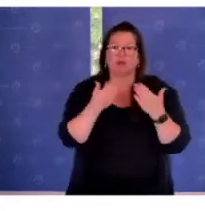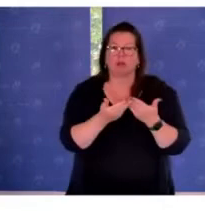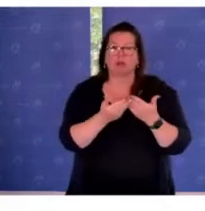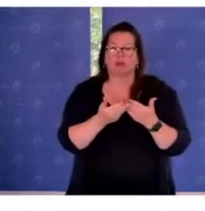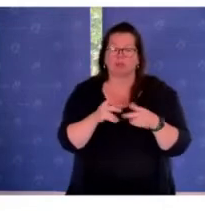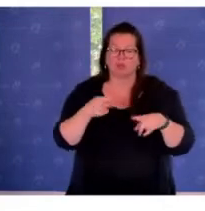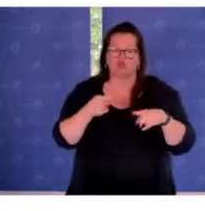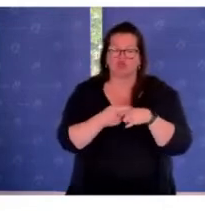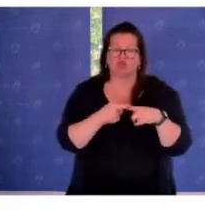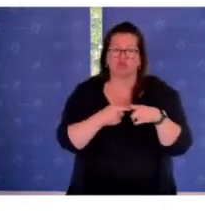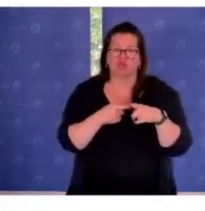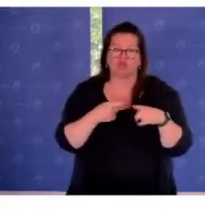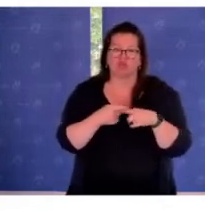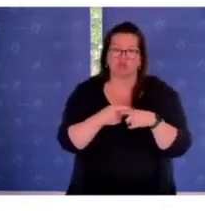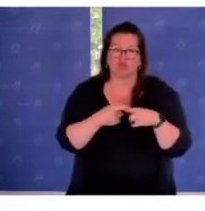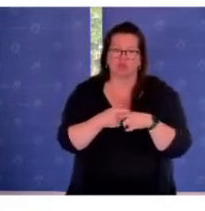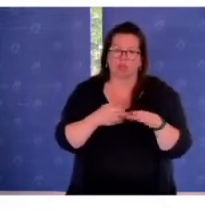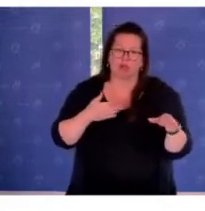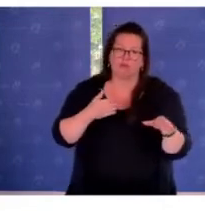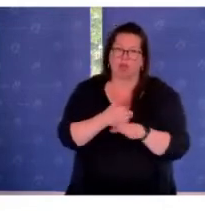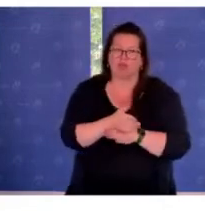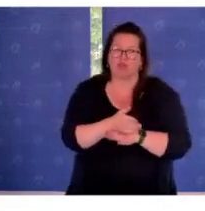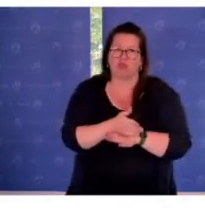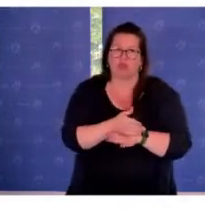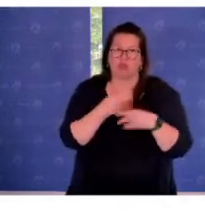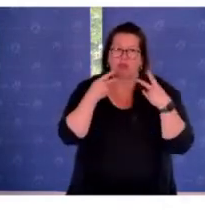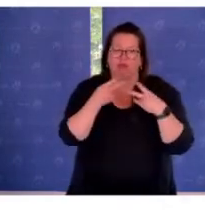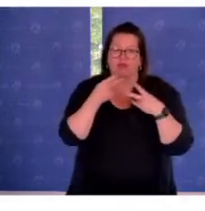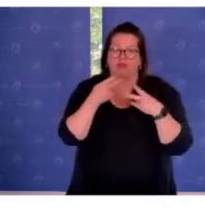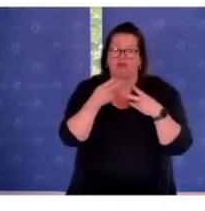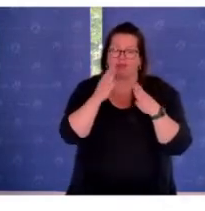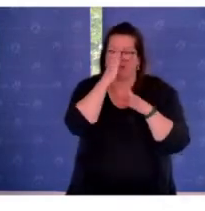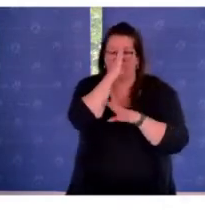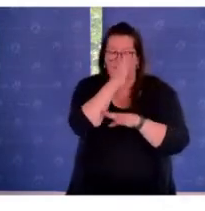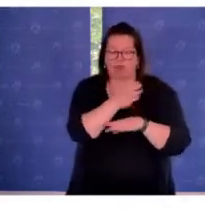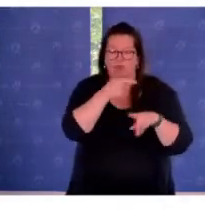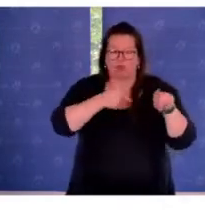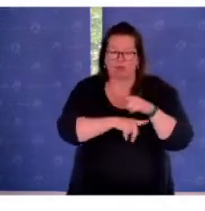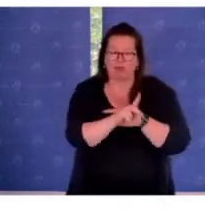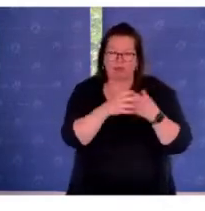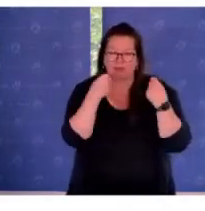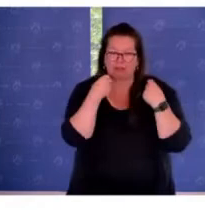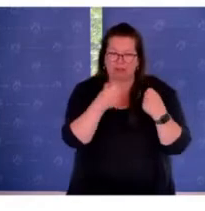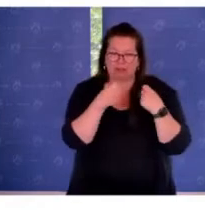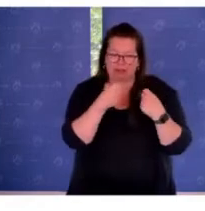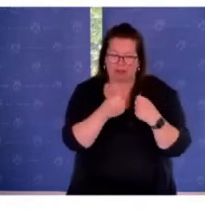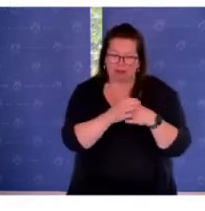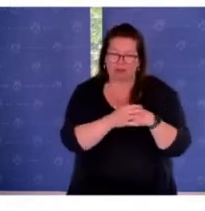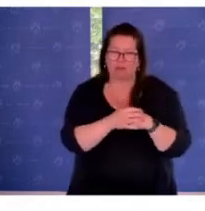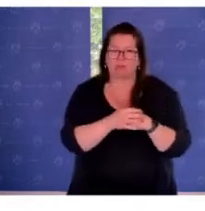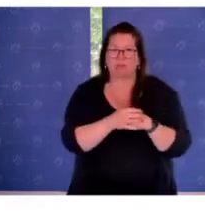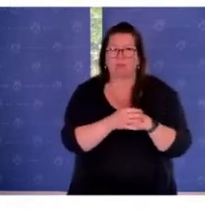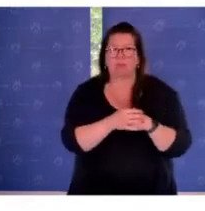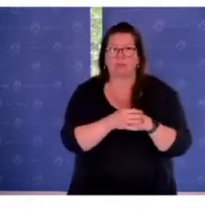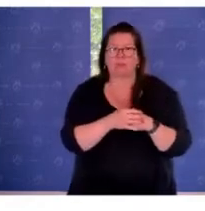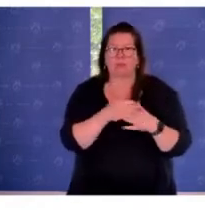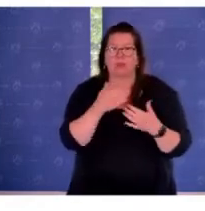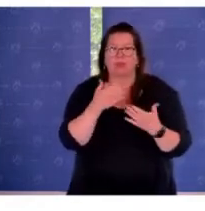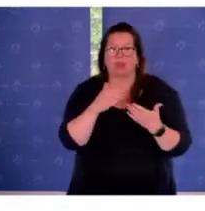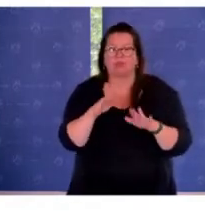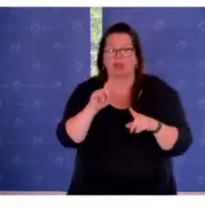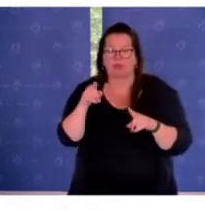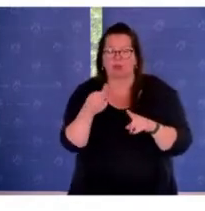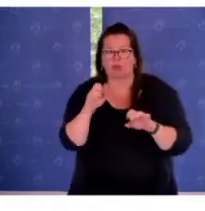auch Schnittmengen und Querschnitte, die auch in die Richtung innere Sicherheit und Justiz hineinragen und insofern vielleicht auch